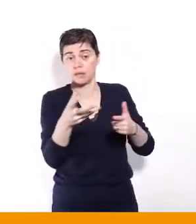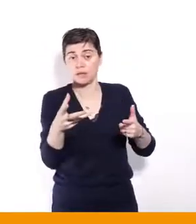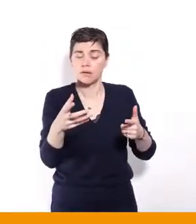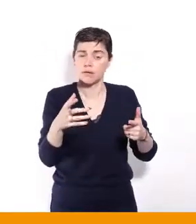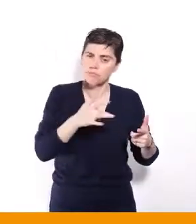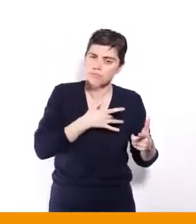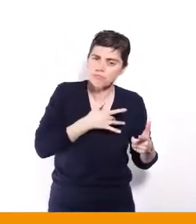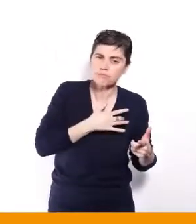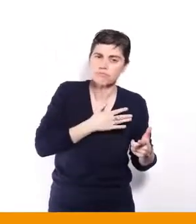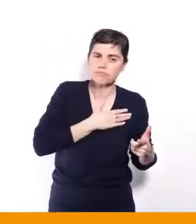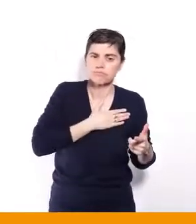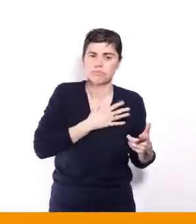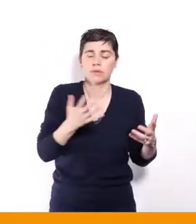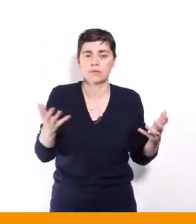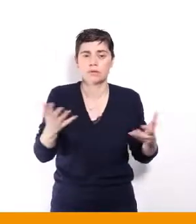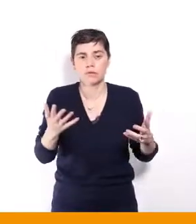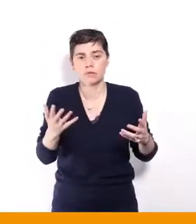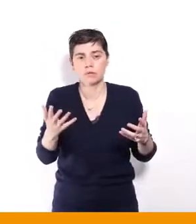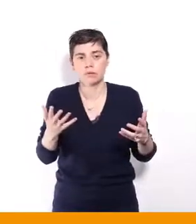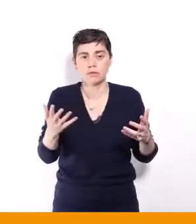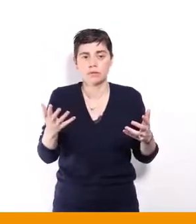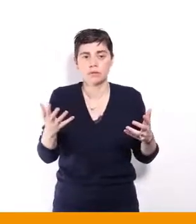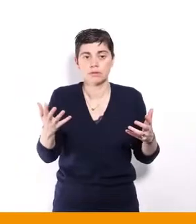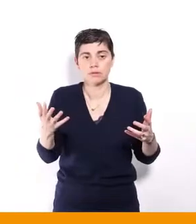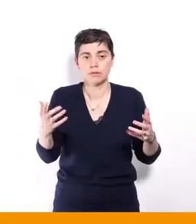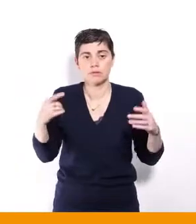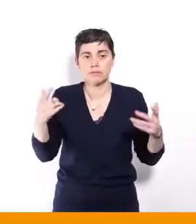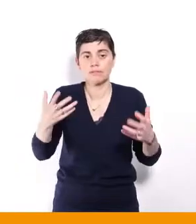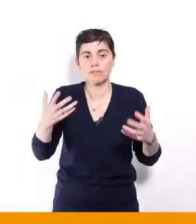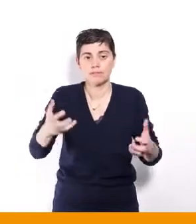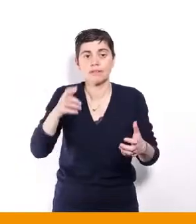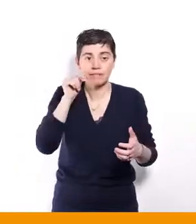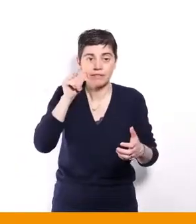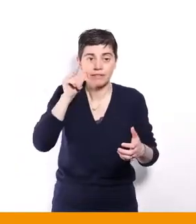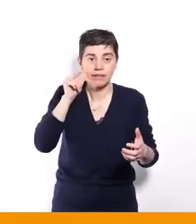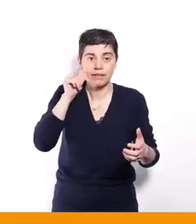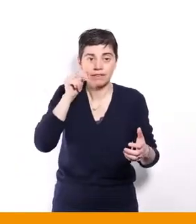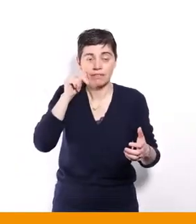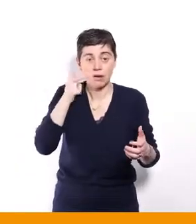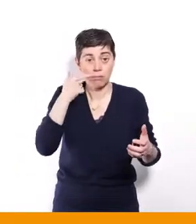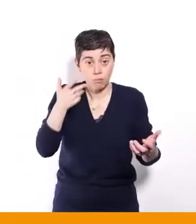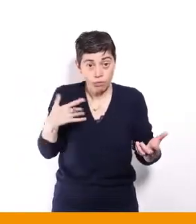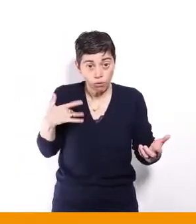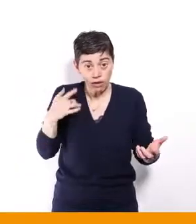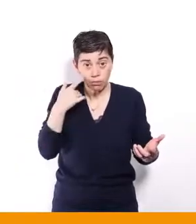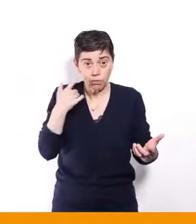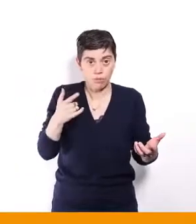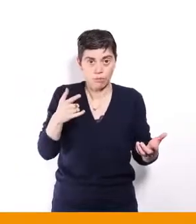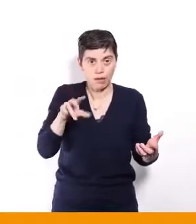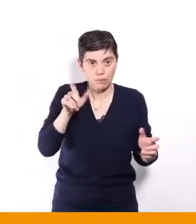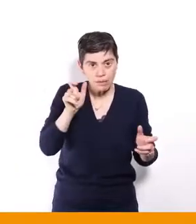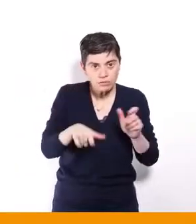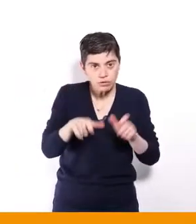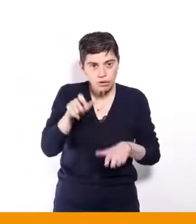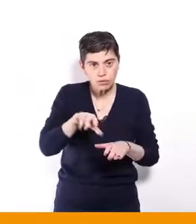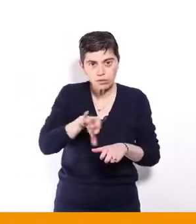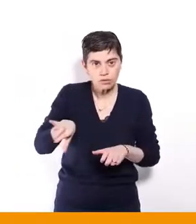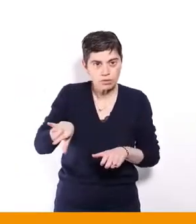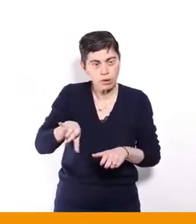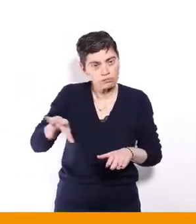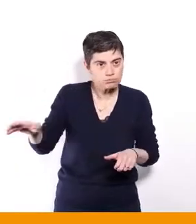faire des efforts pour laisser personne sur le côté. Voilà. Donc on